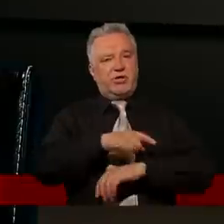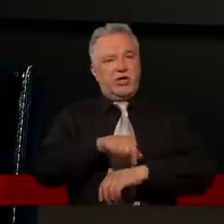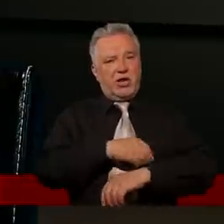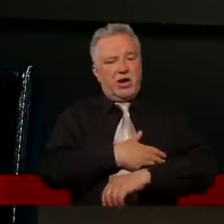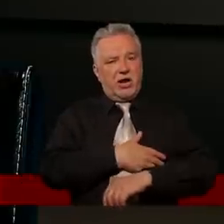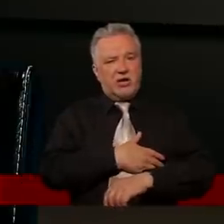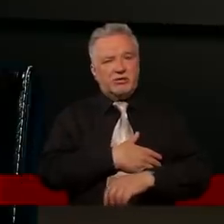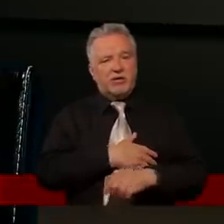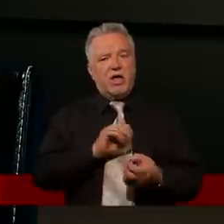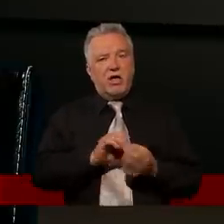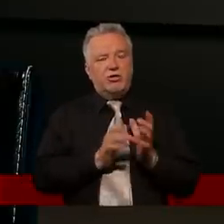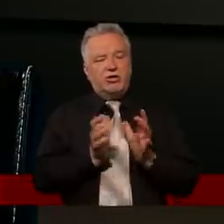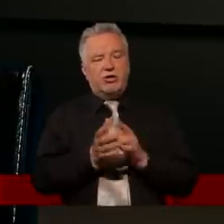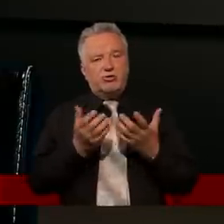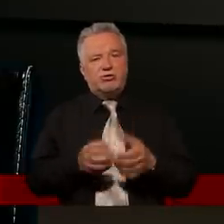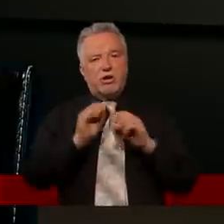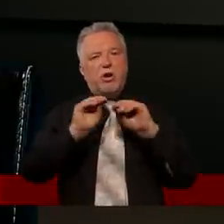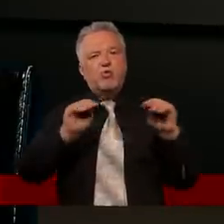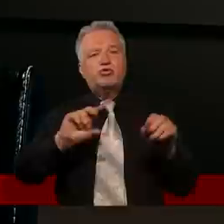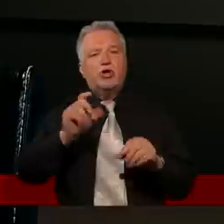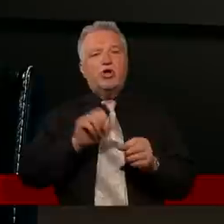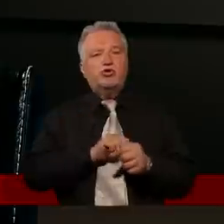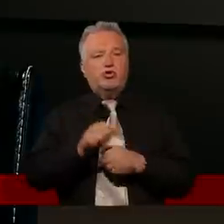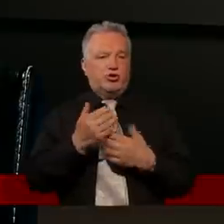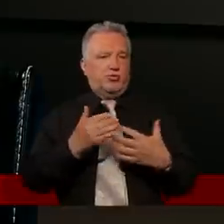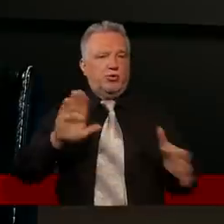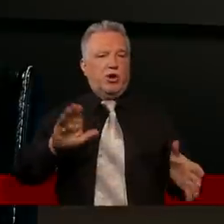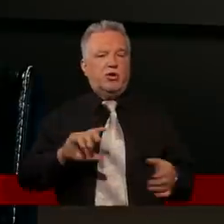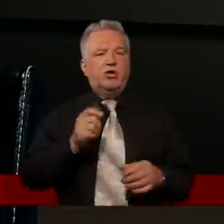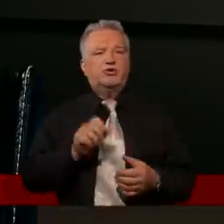próbuje nauczyć, czym jest prawdziwa wielkość, co się naprawdę liczy,